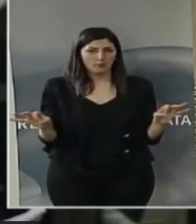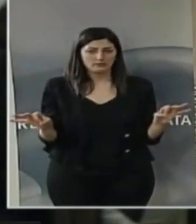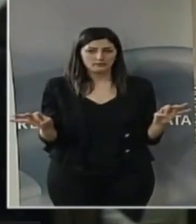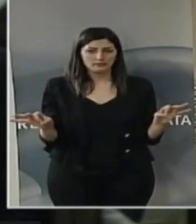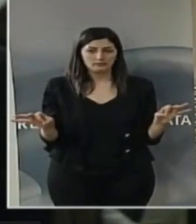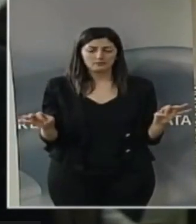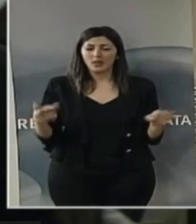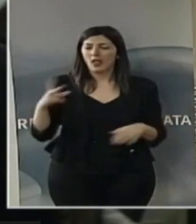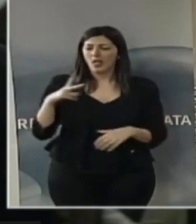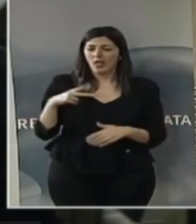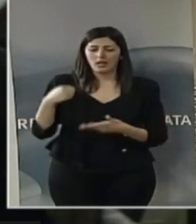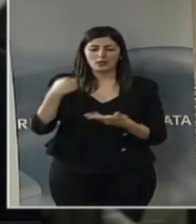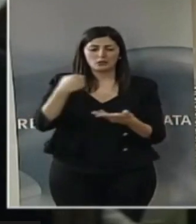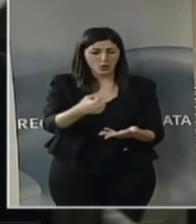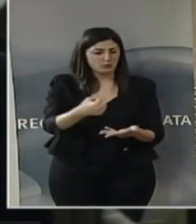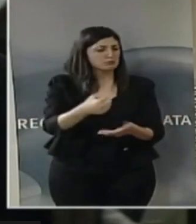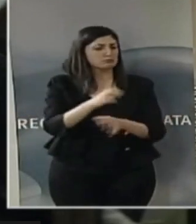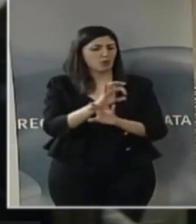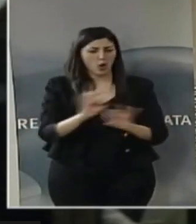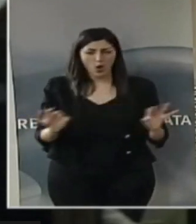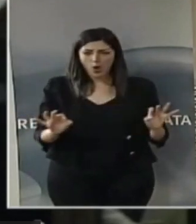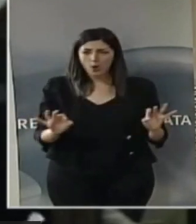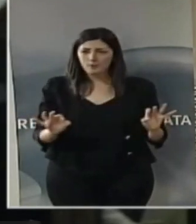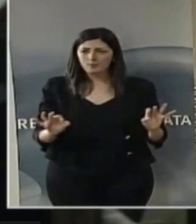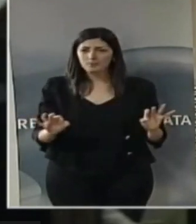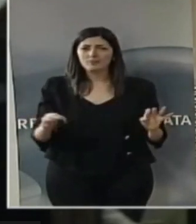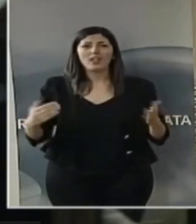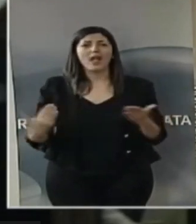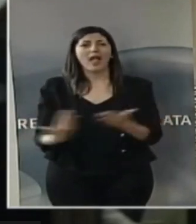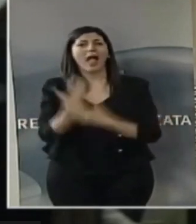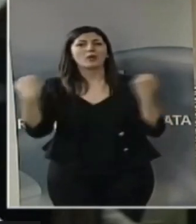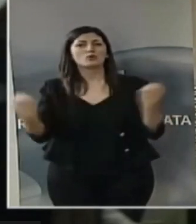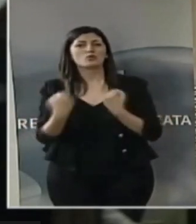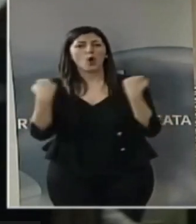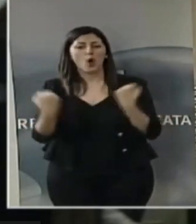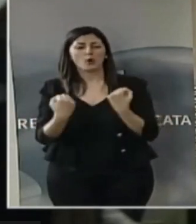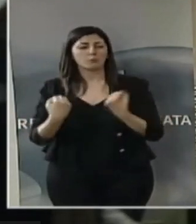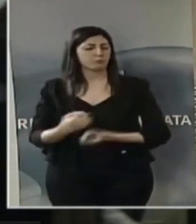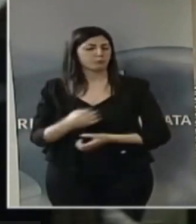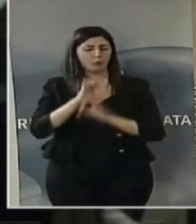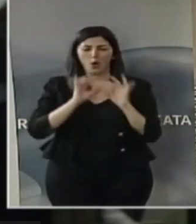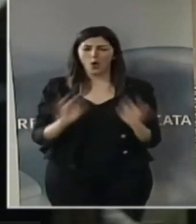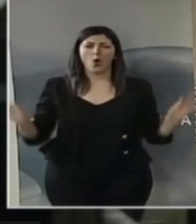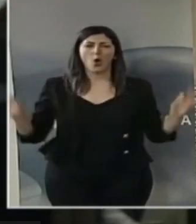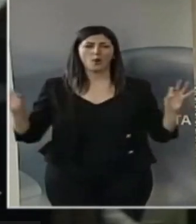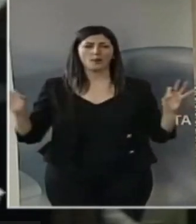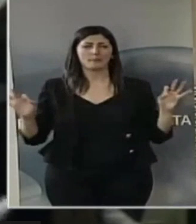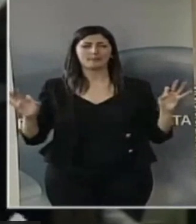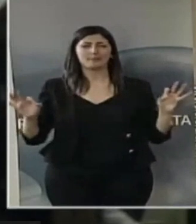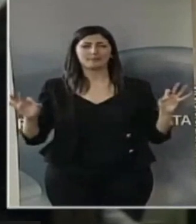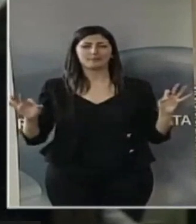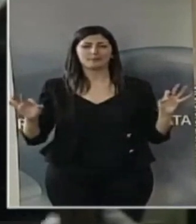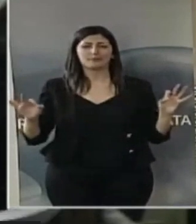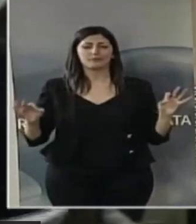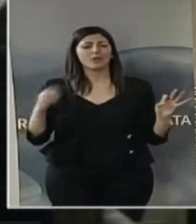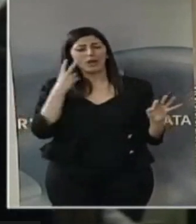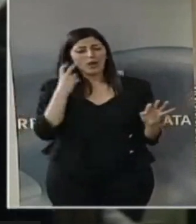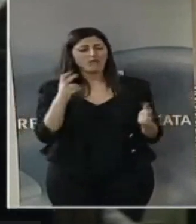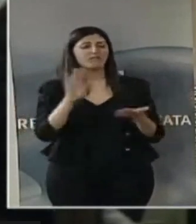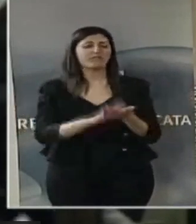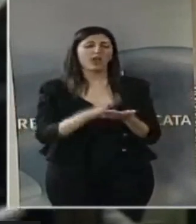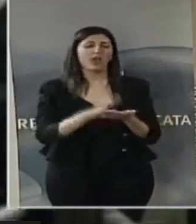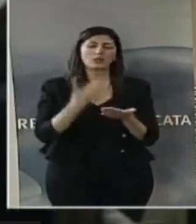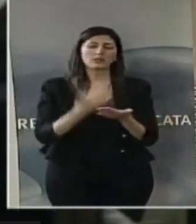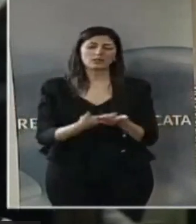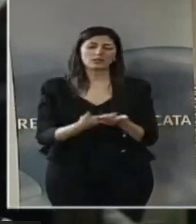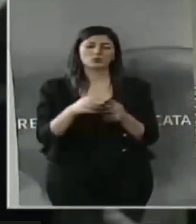nessuna risorsa è stata destinata, nessuna azione di valorizzazione